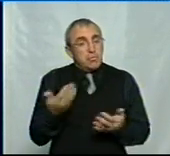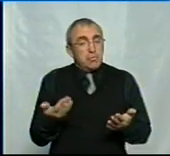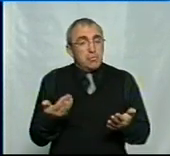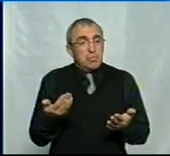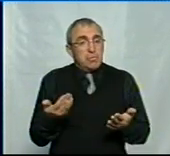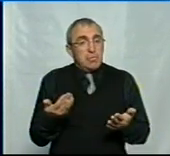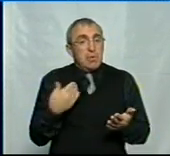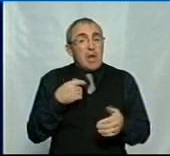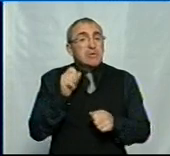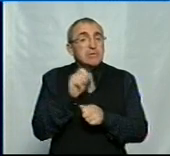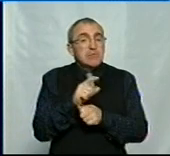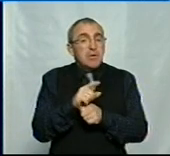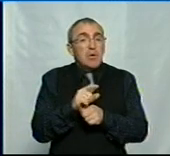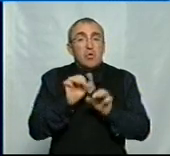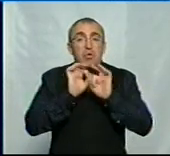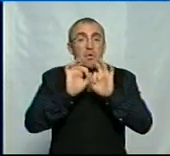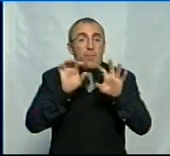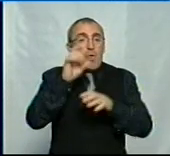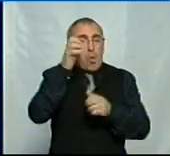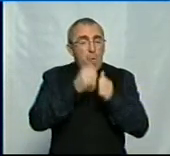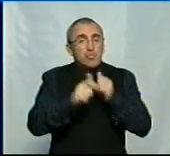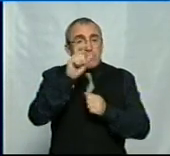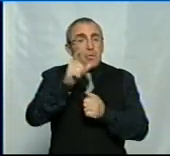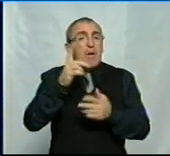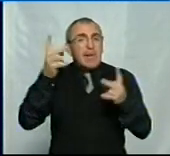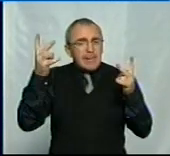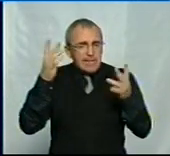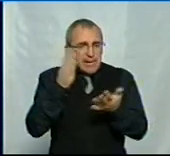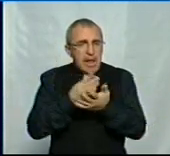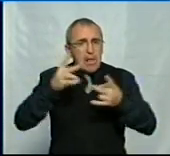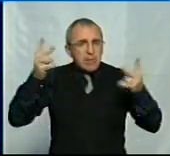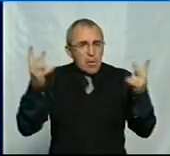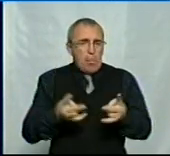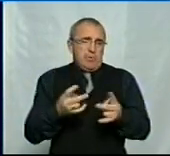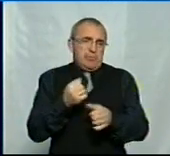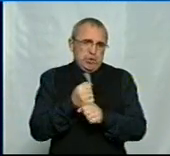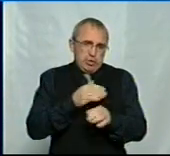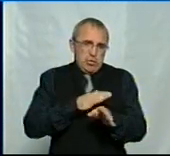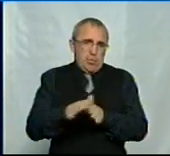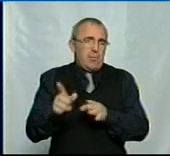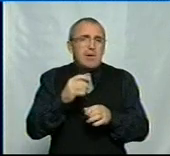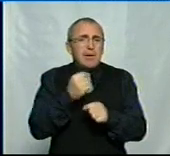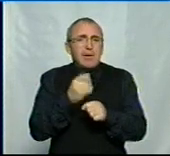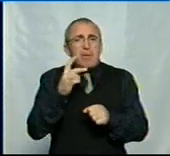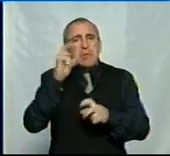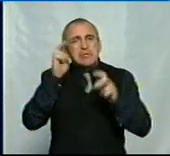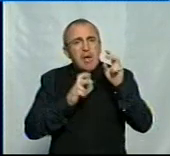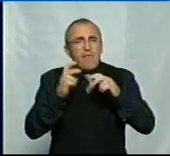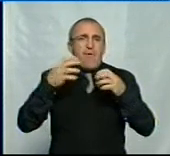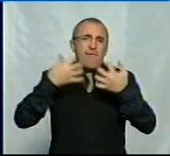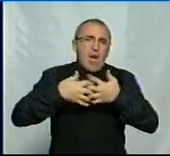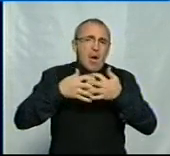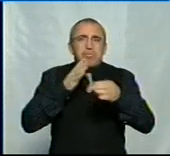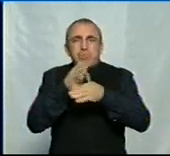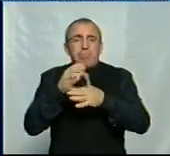Тобто наша задача – довести кожній людині те, що є необхідність це зробити. Не треба ходити по заводах і фабриках. Ми